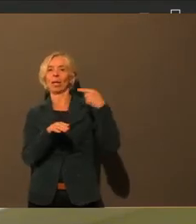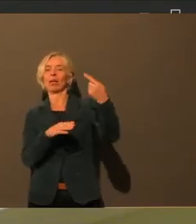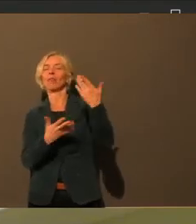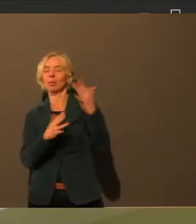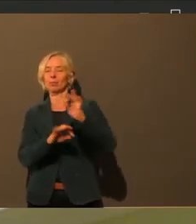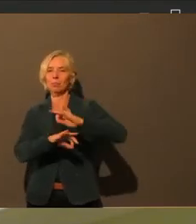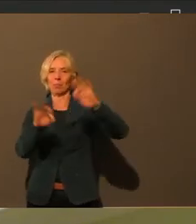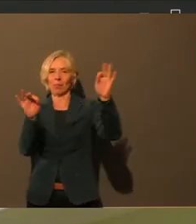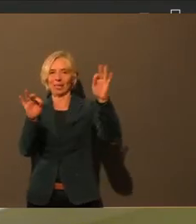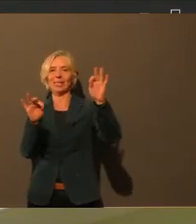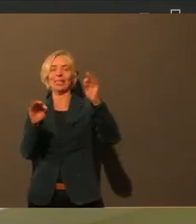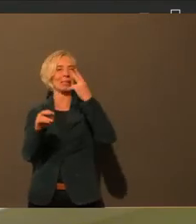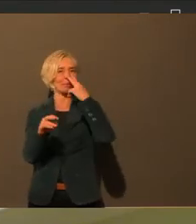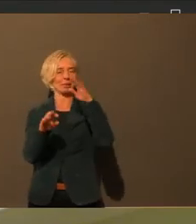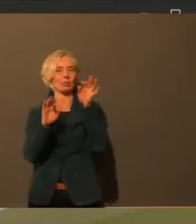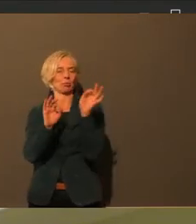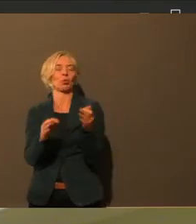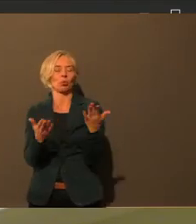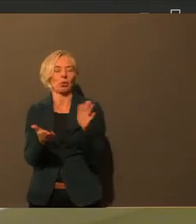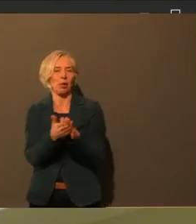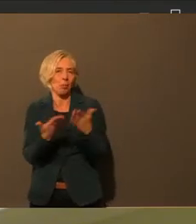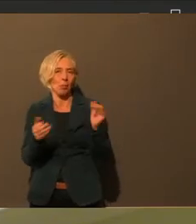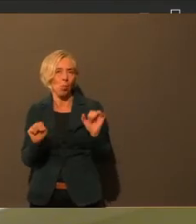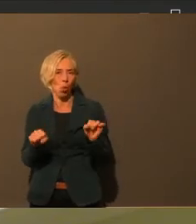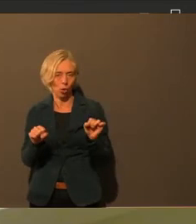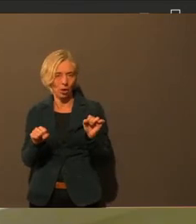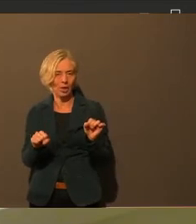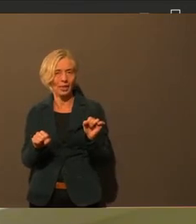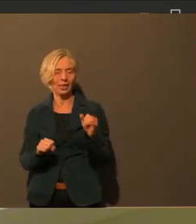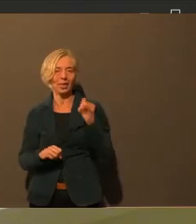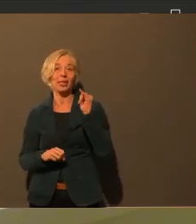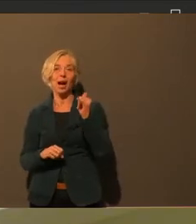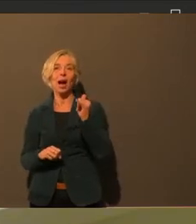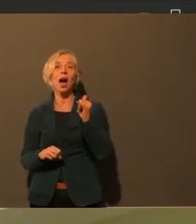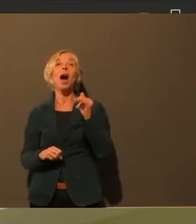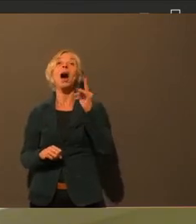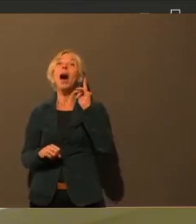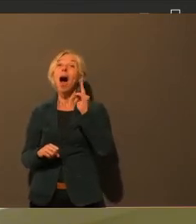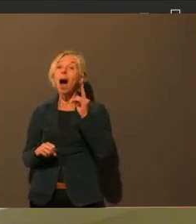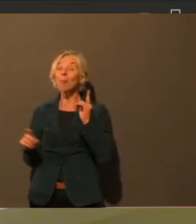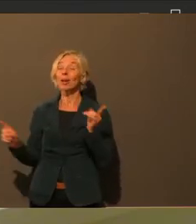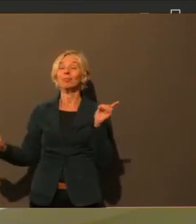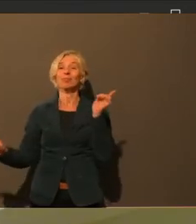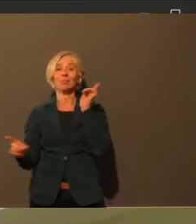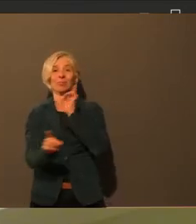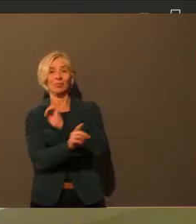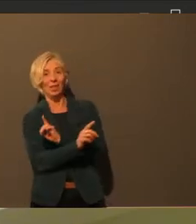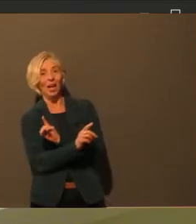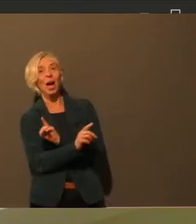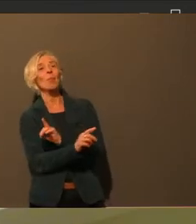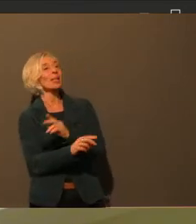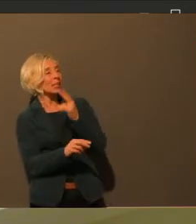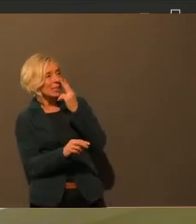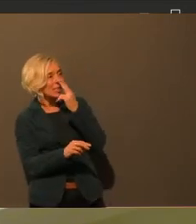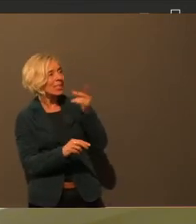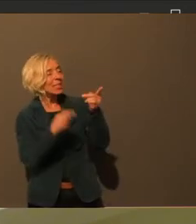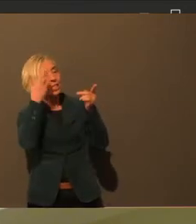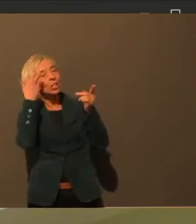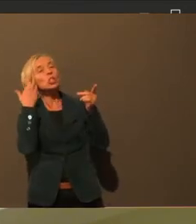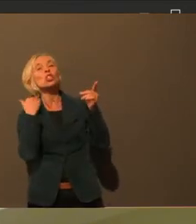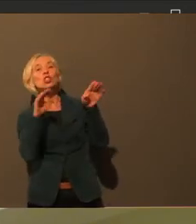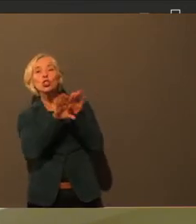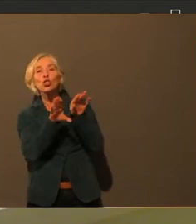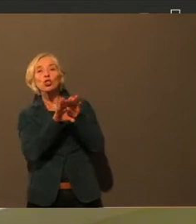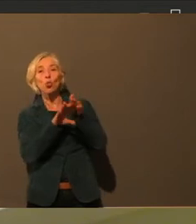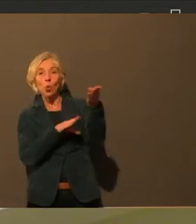eben nur die eine Seite ist. Die andere Seite ist tatsächlich, wie wir gerade schon gehört haben, auch bei den Schulen selber. Man braucht die